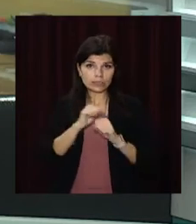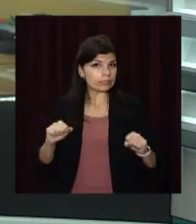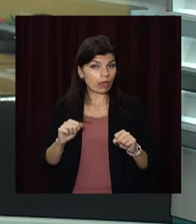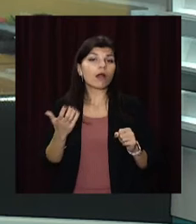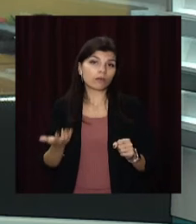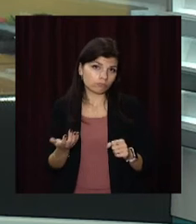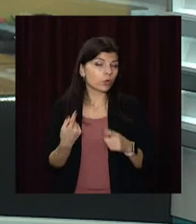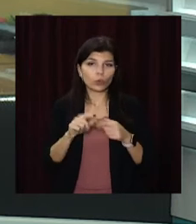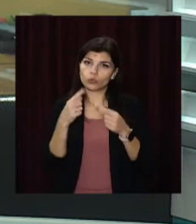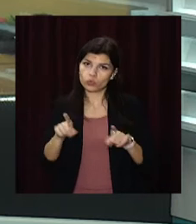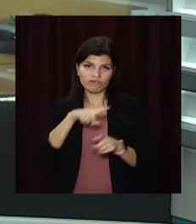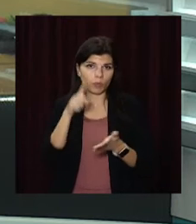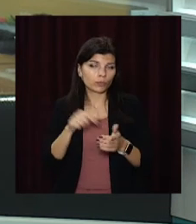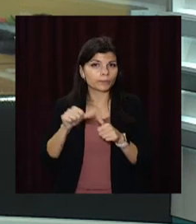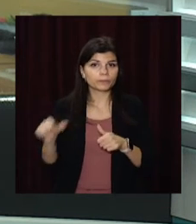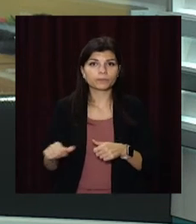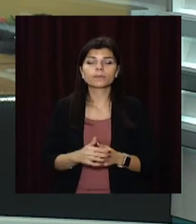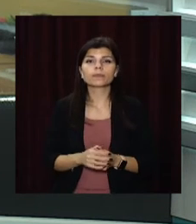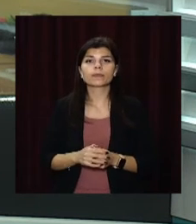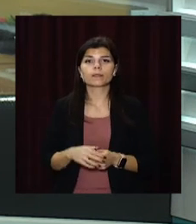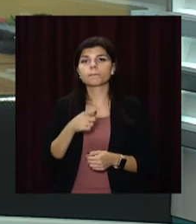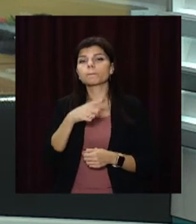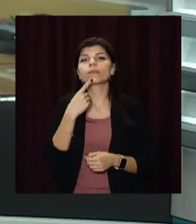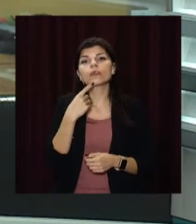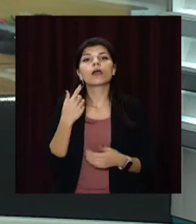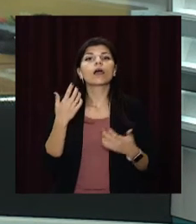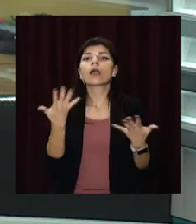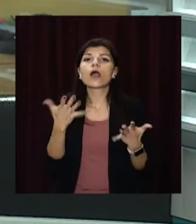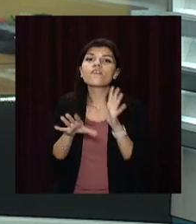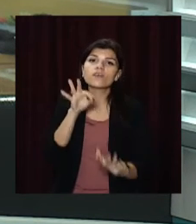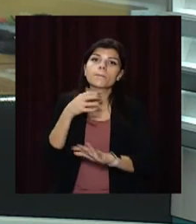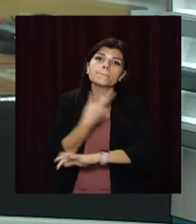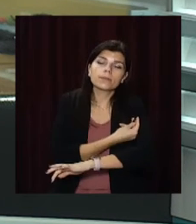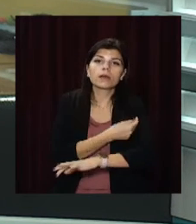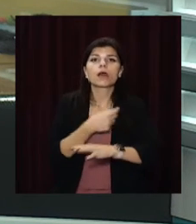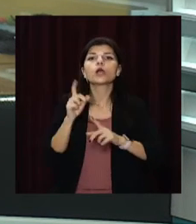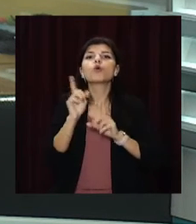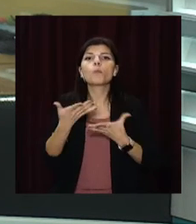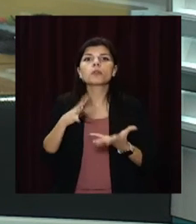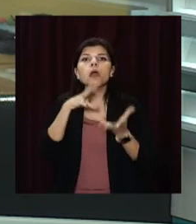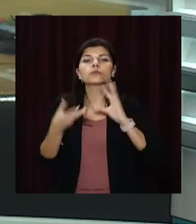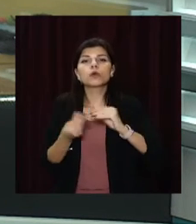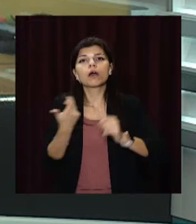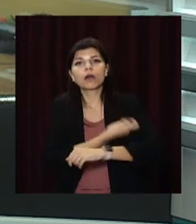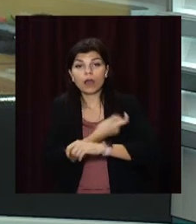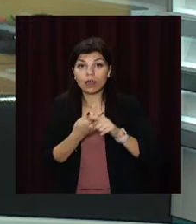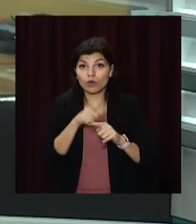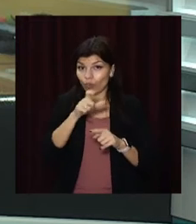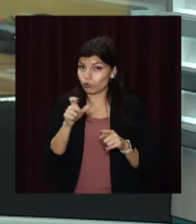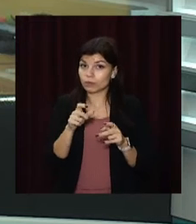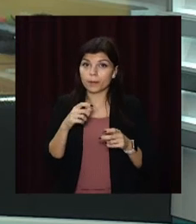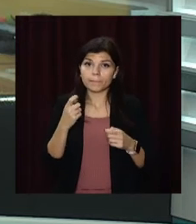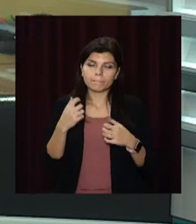Яку вакцину обрати, коли імунізуватися та побічні ефекти? Це ті питання, які хвилюють людей перед щепленням.